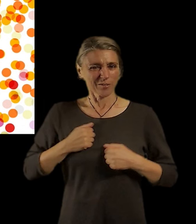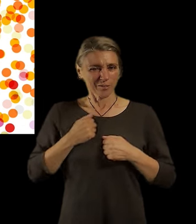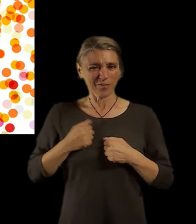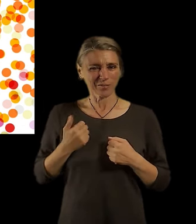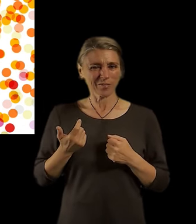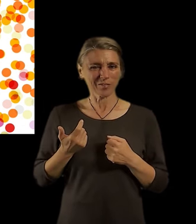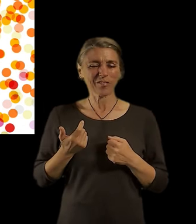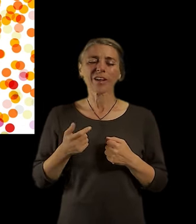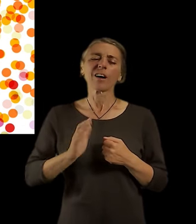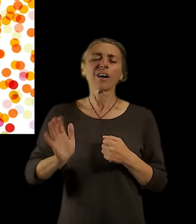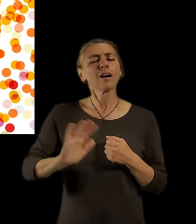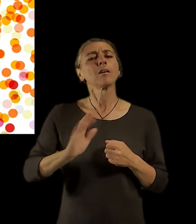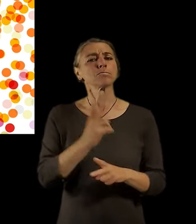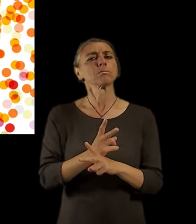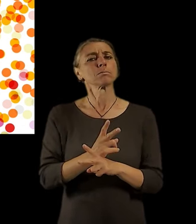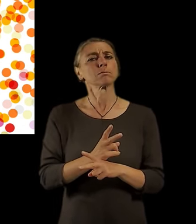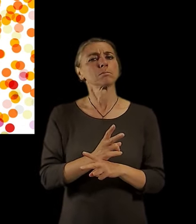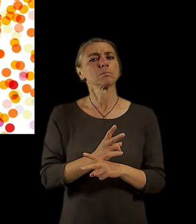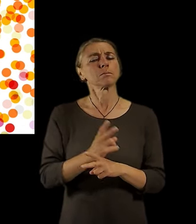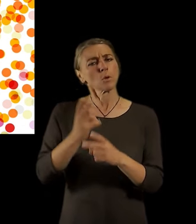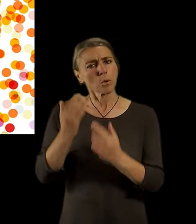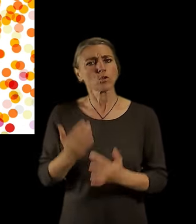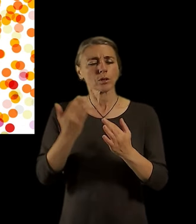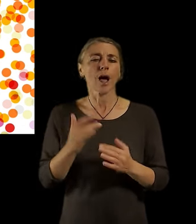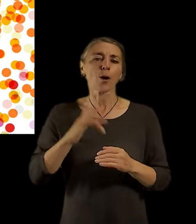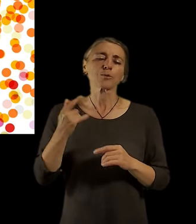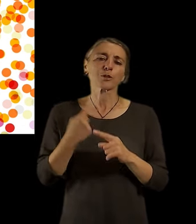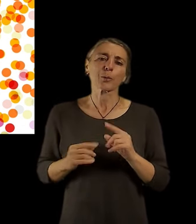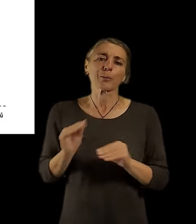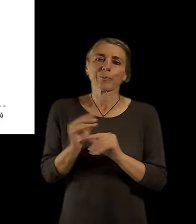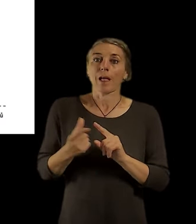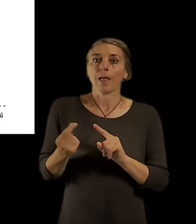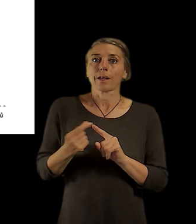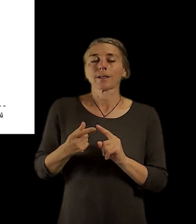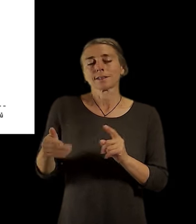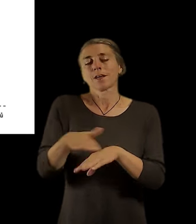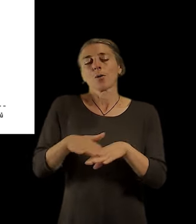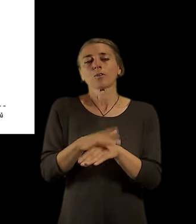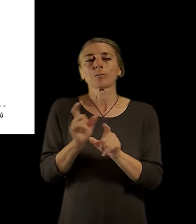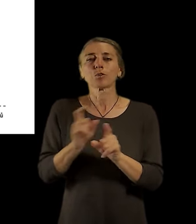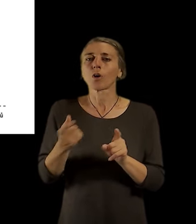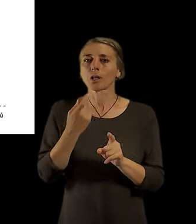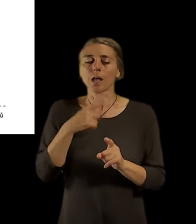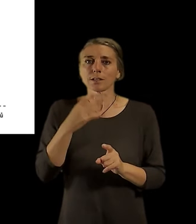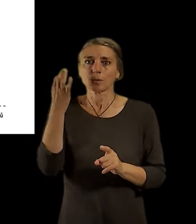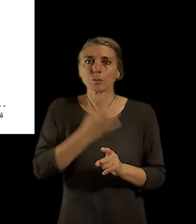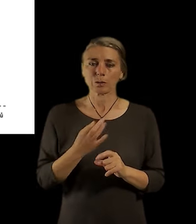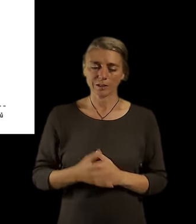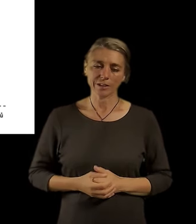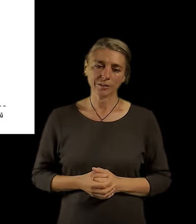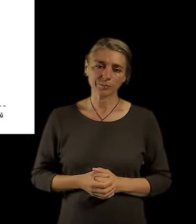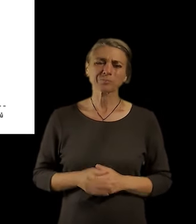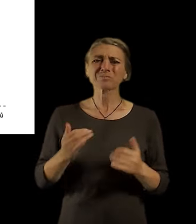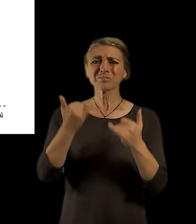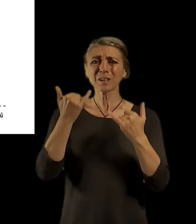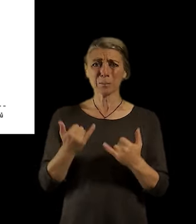zlehčuji, tak to dělám v rámci nějakého obraného mechanizmu s tímto tématem v rámci sobě. Tak, v současnosti máme v Praze